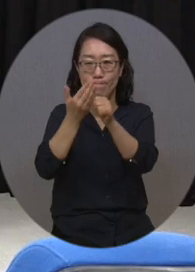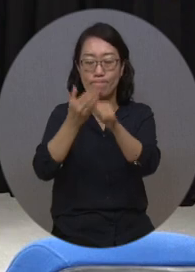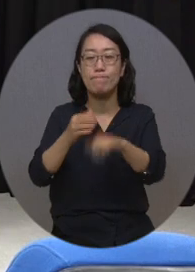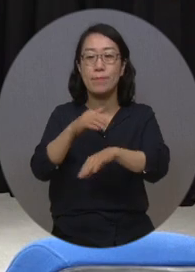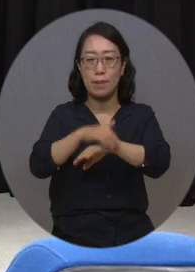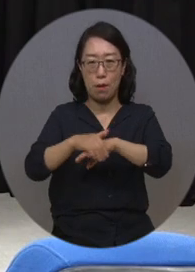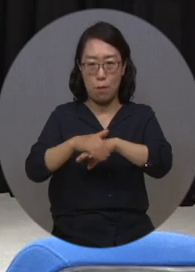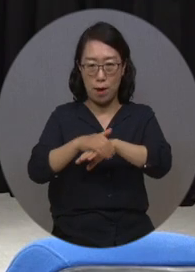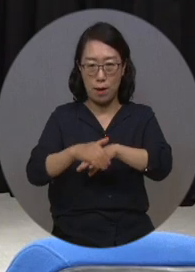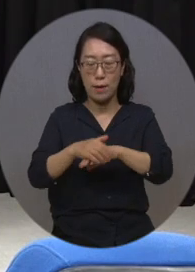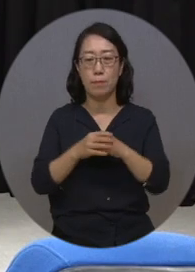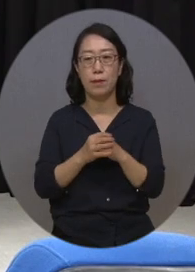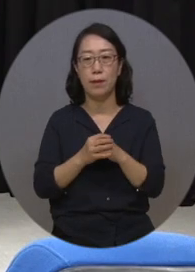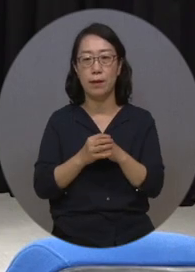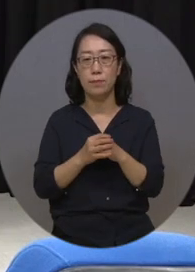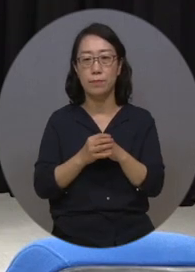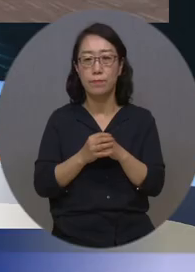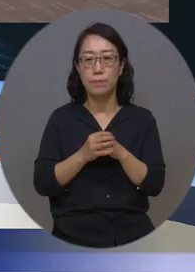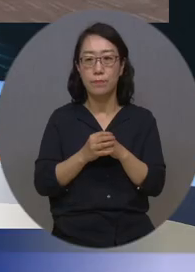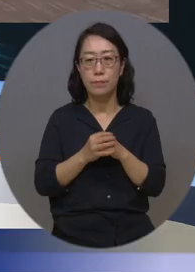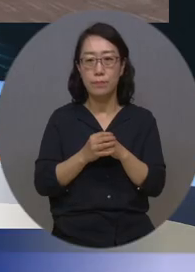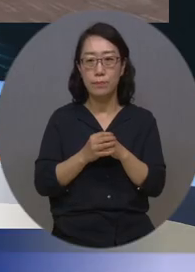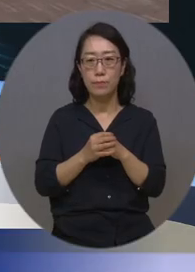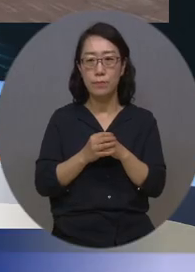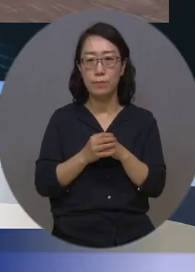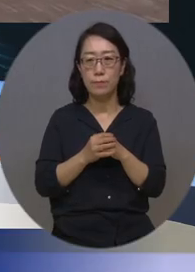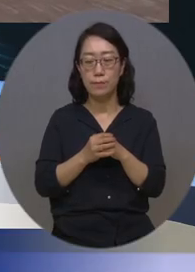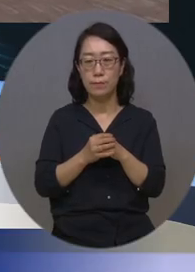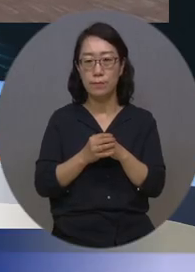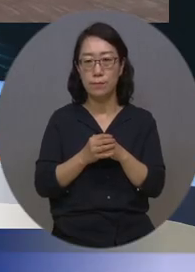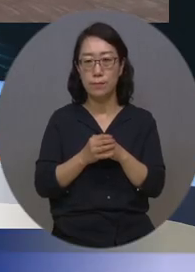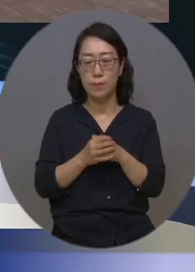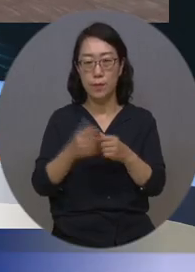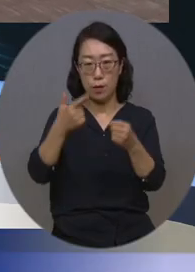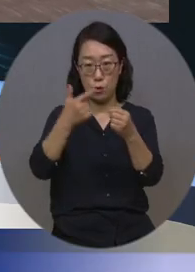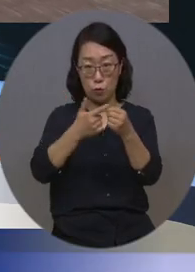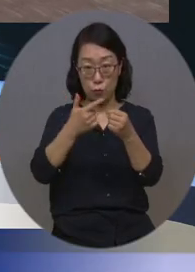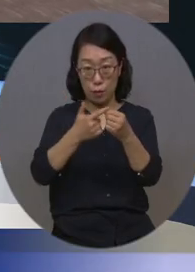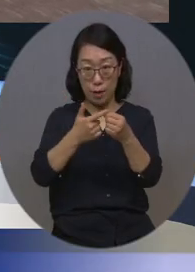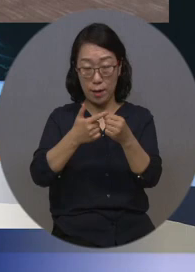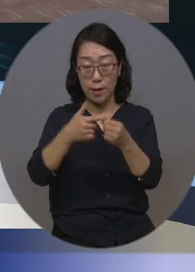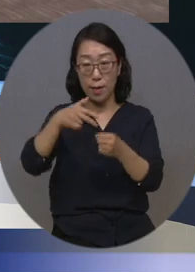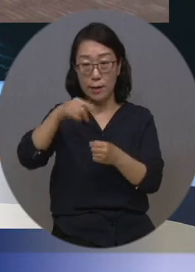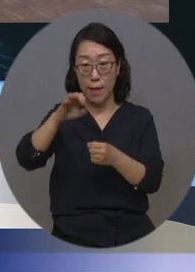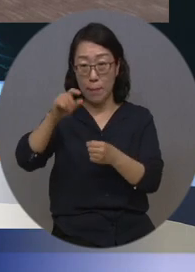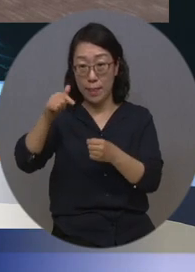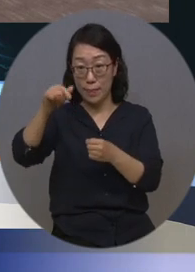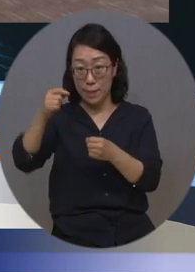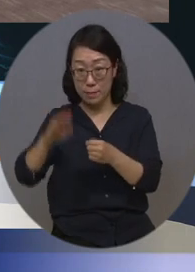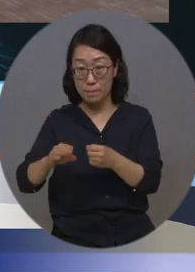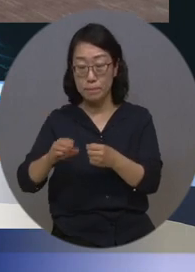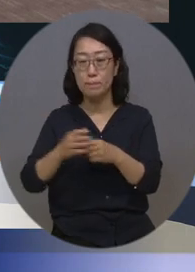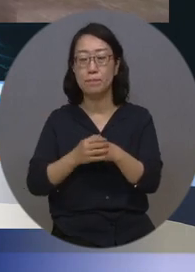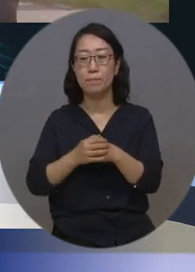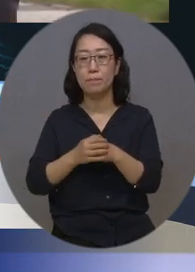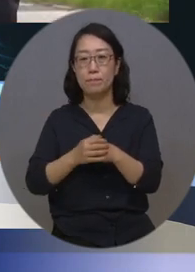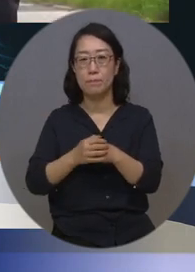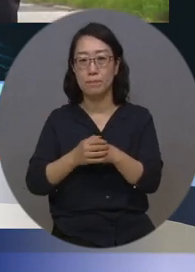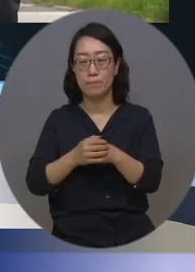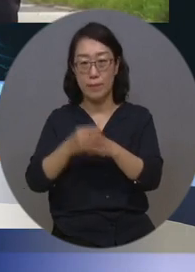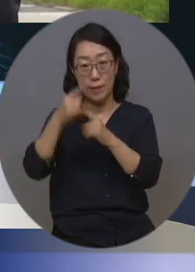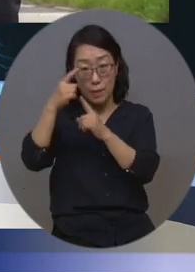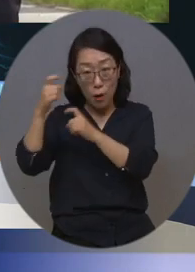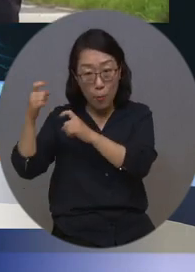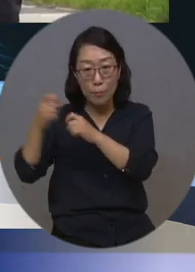복지TV 충남방송 조은빈 기자입니다. 제6회 새만금컵 국제요트대회가 전북 부안에서